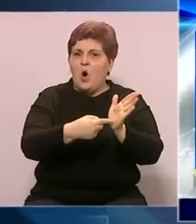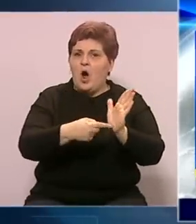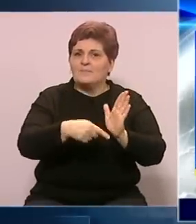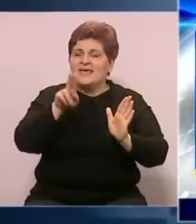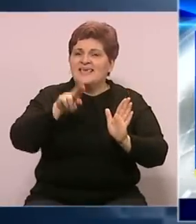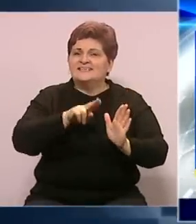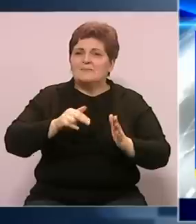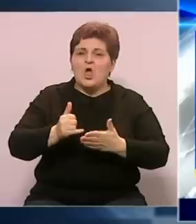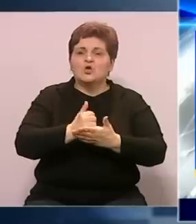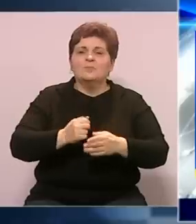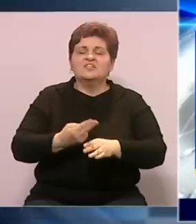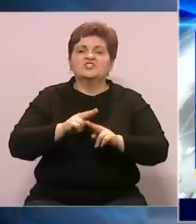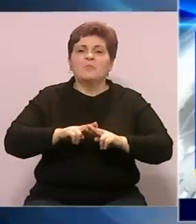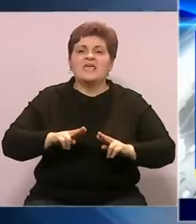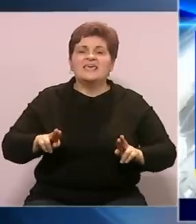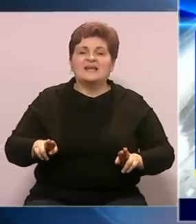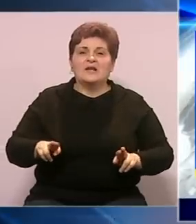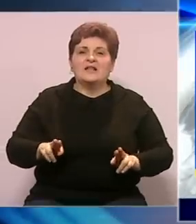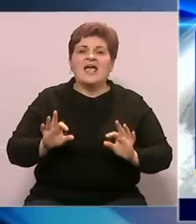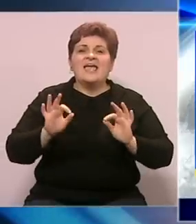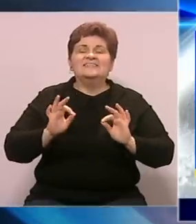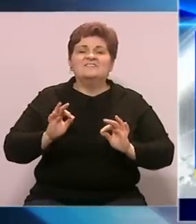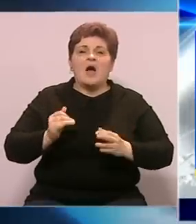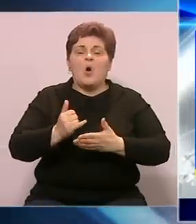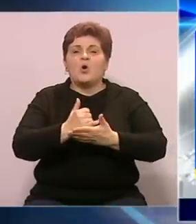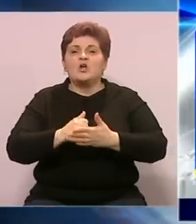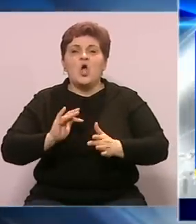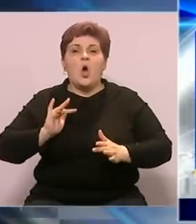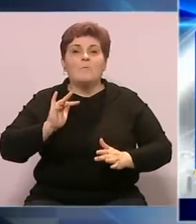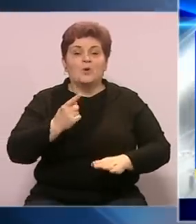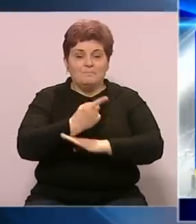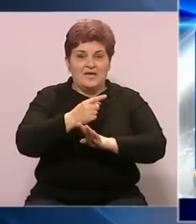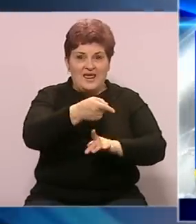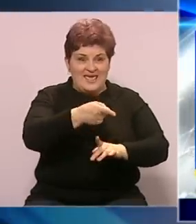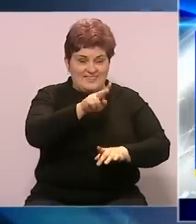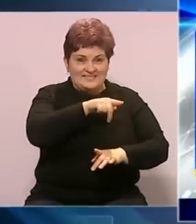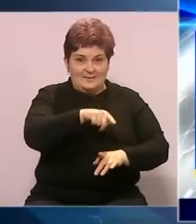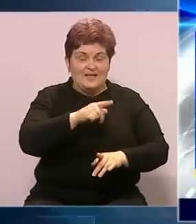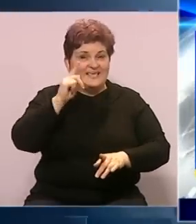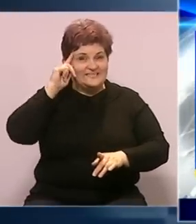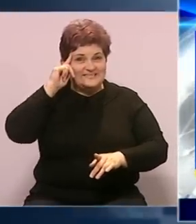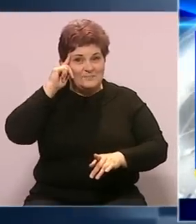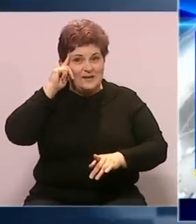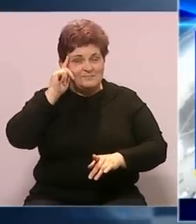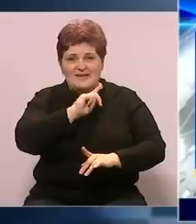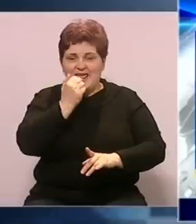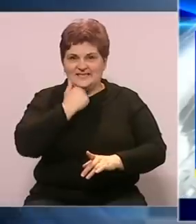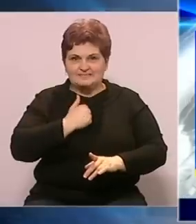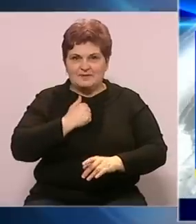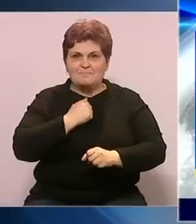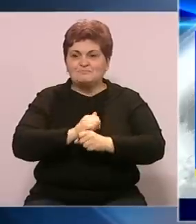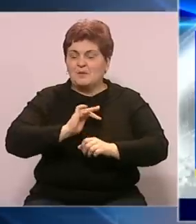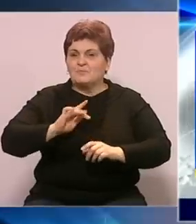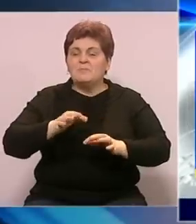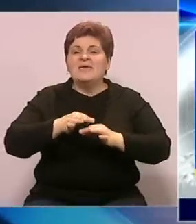zabranom raspolaganja državnom imovinom. Svako raspolaganje koje je protivno odredbama te zabrane smatrat će se ništavnim. Djelovanje